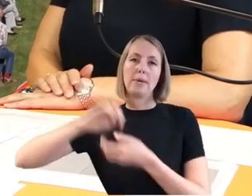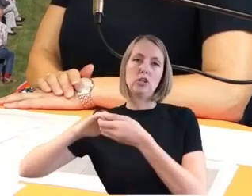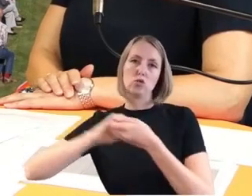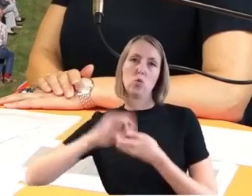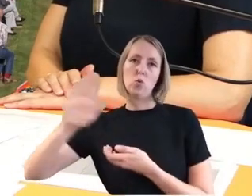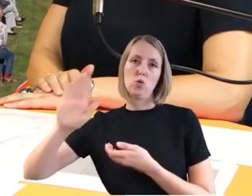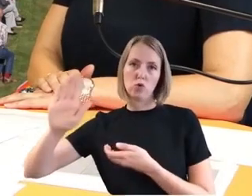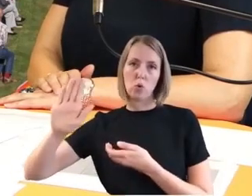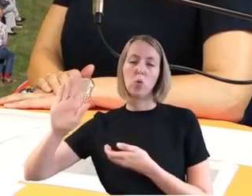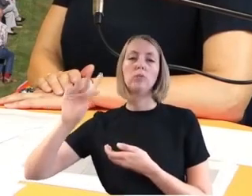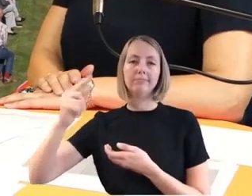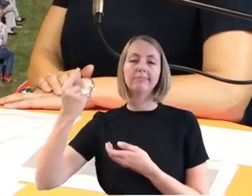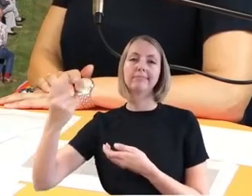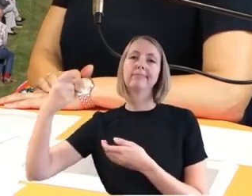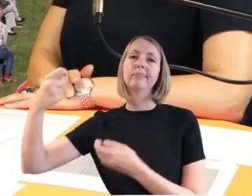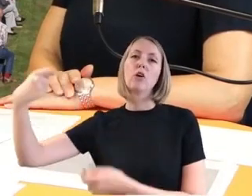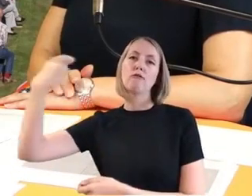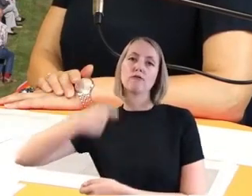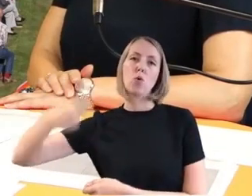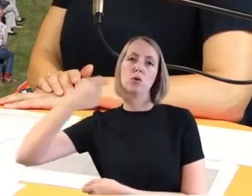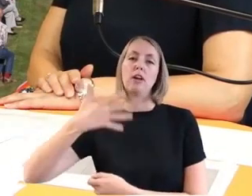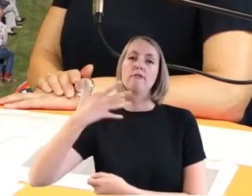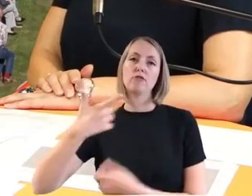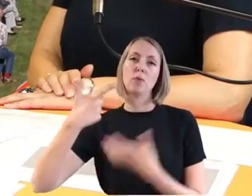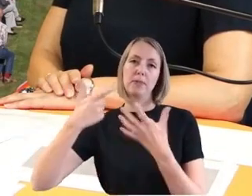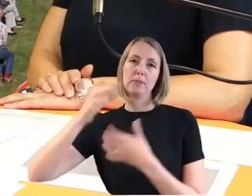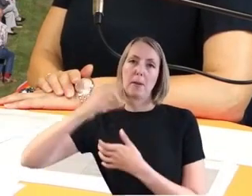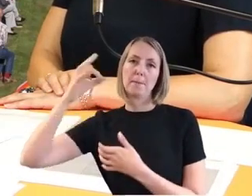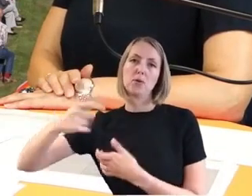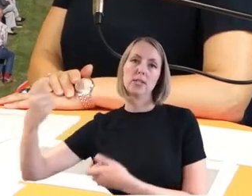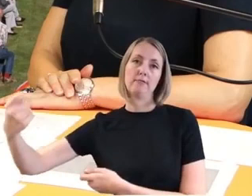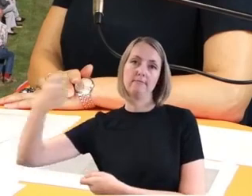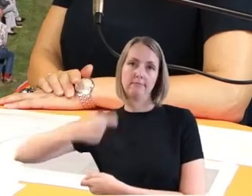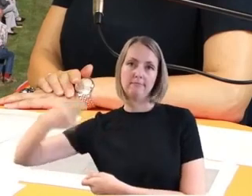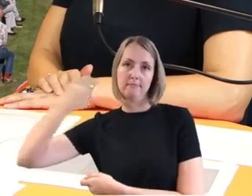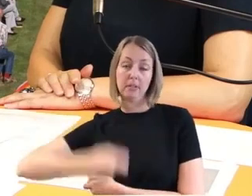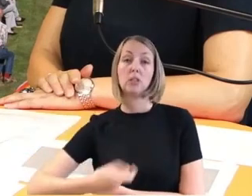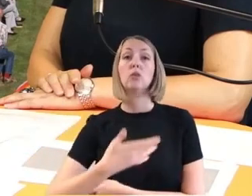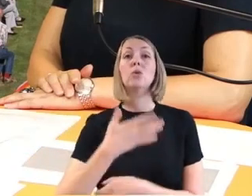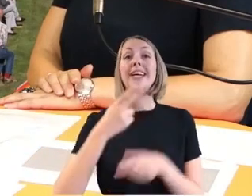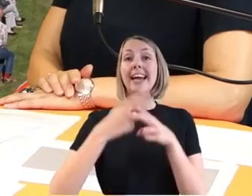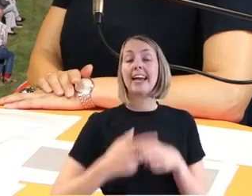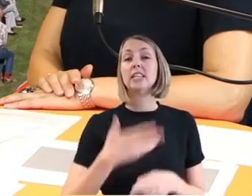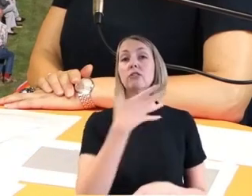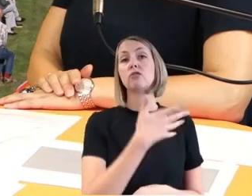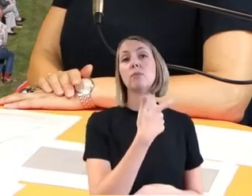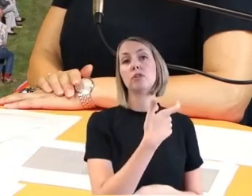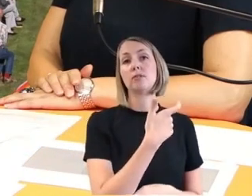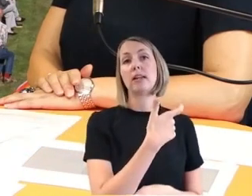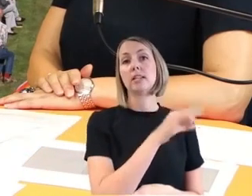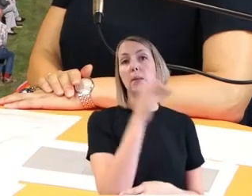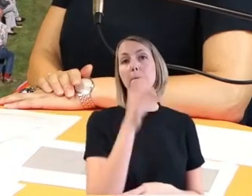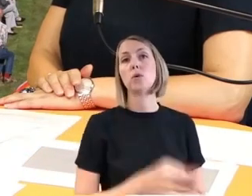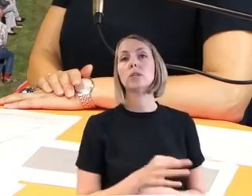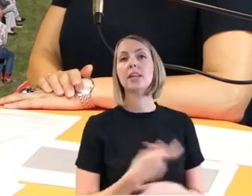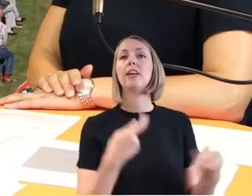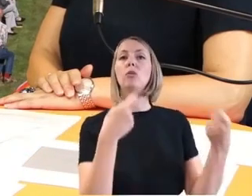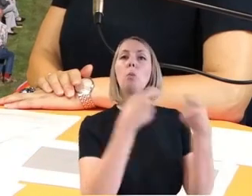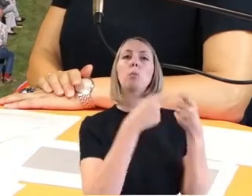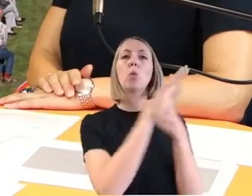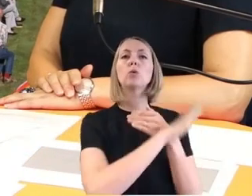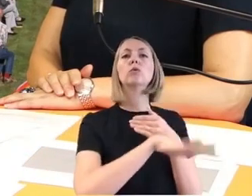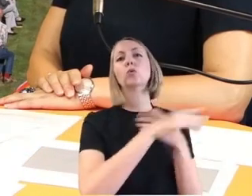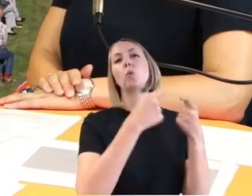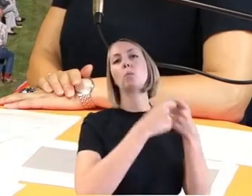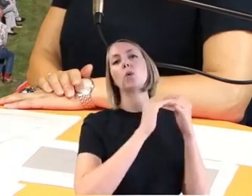75 Prozent gefördert. Die restlichen 25 Prozent setzen sich aus den Anteilen von Bund und den Bundesländern zusammen. Und